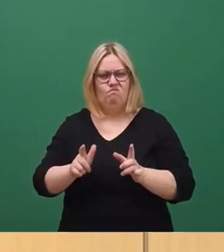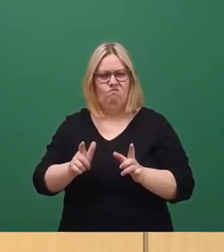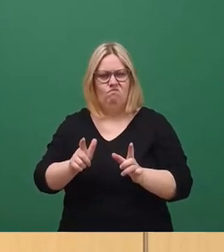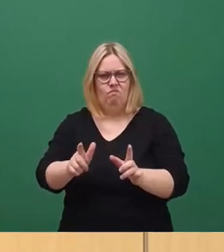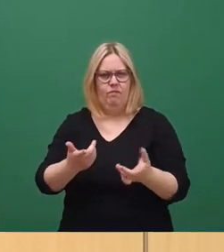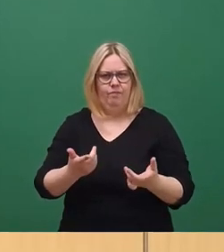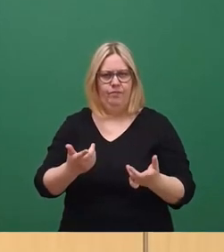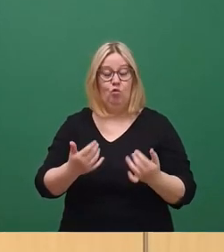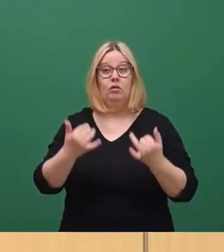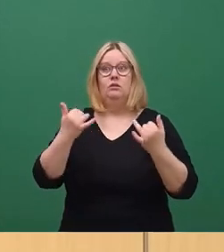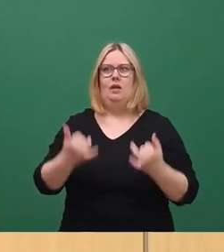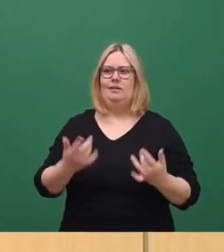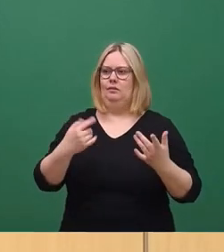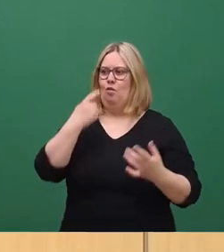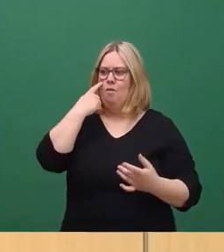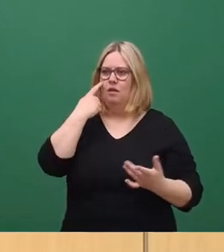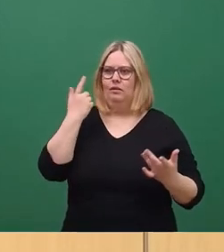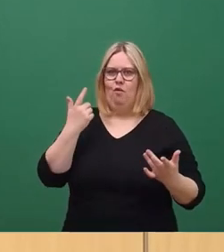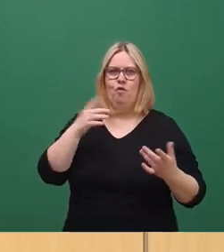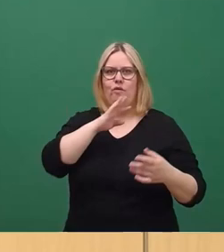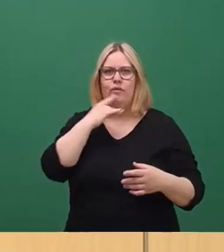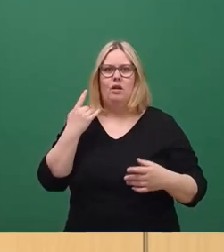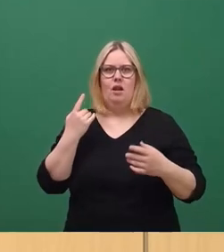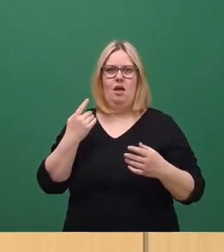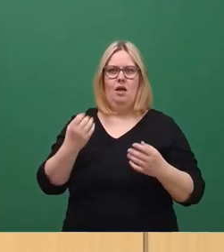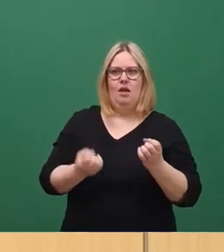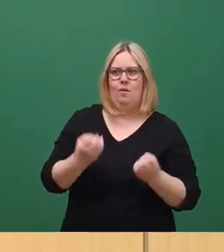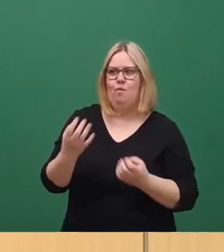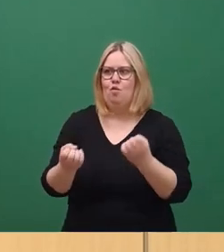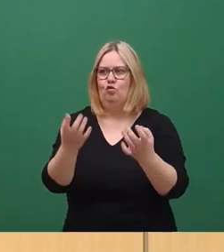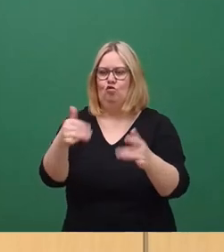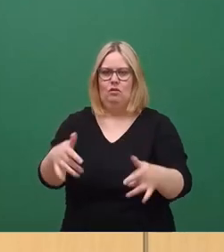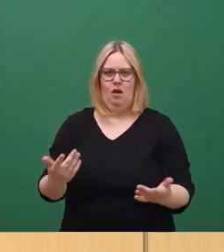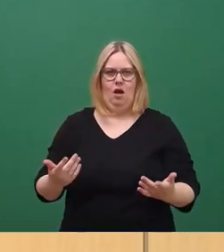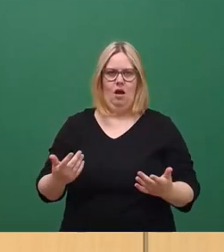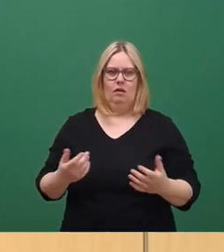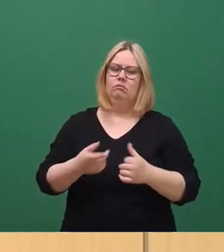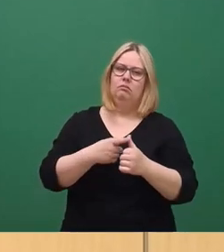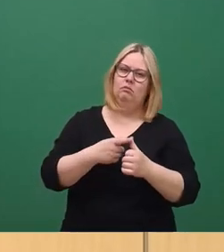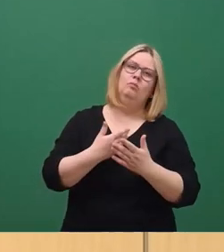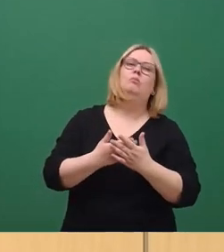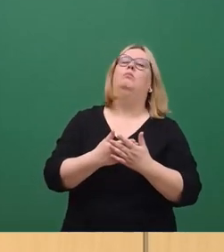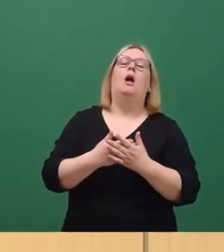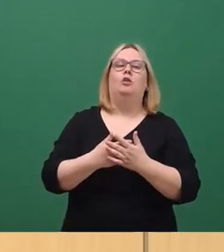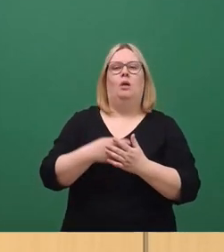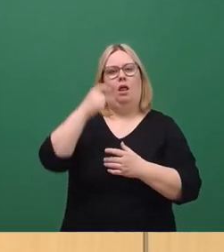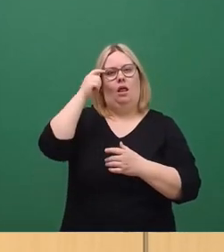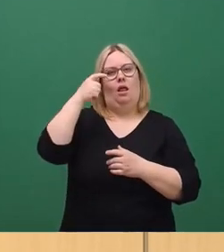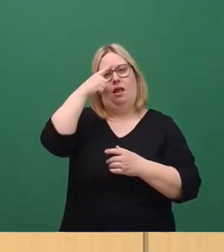ausgerechnet in einem Moment, wo viele Impulse gesetzt worden sind. Das ist zum einen das Narrenhäusel als